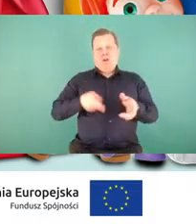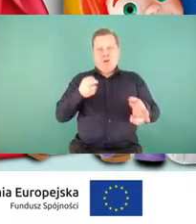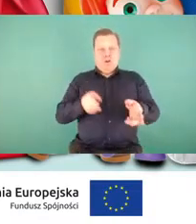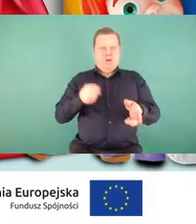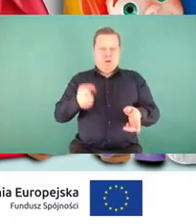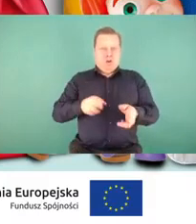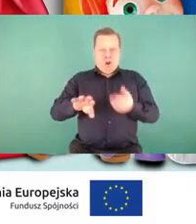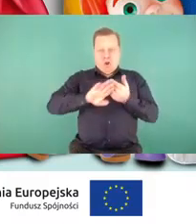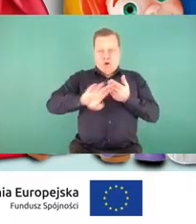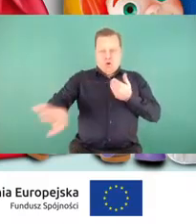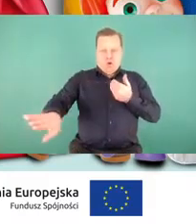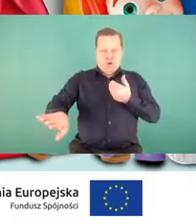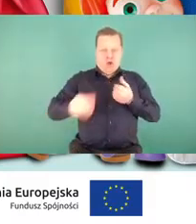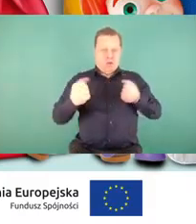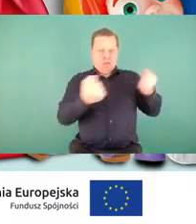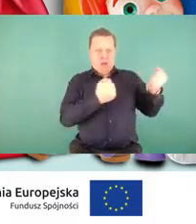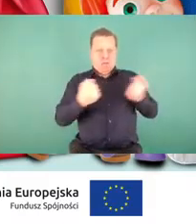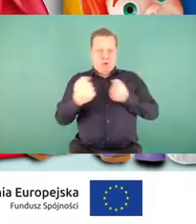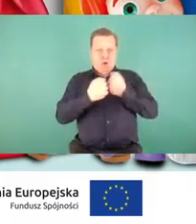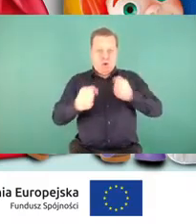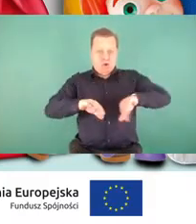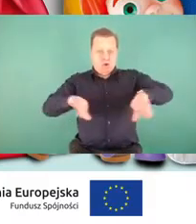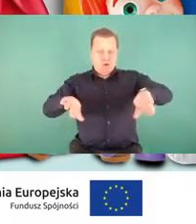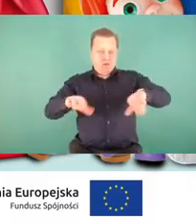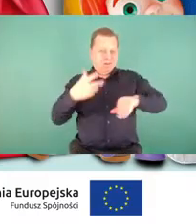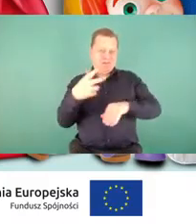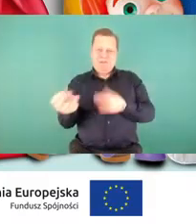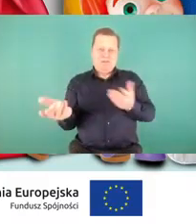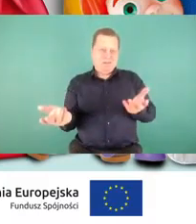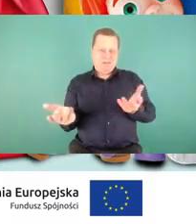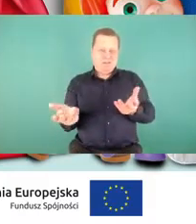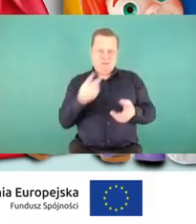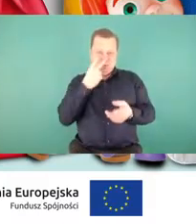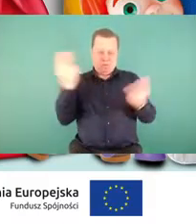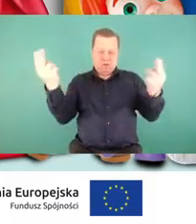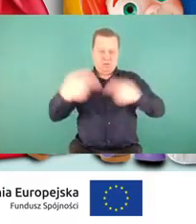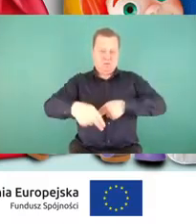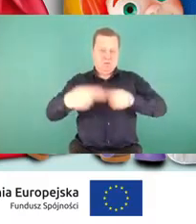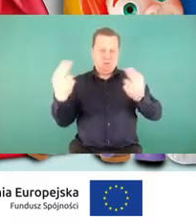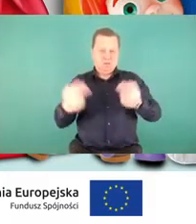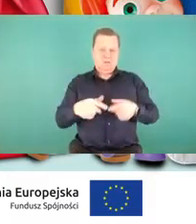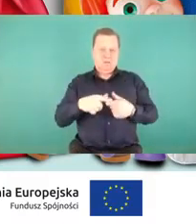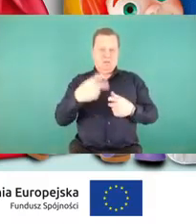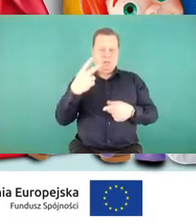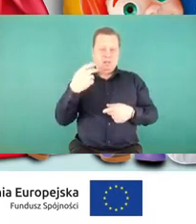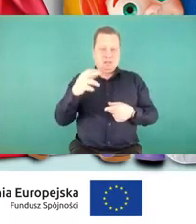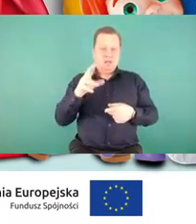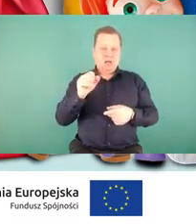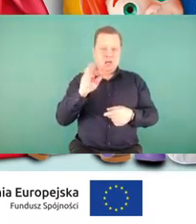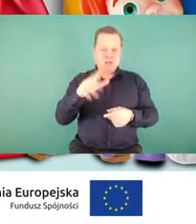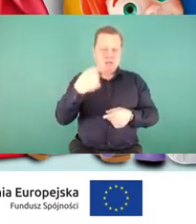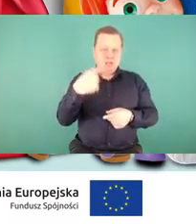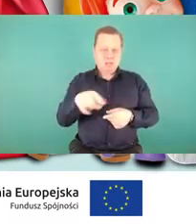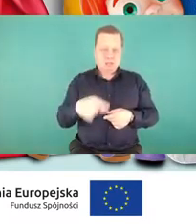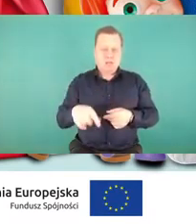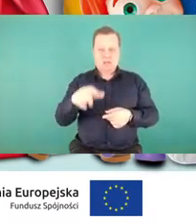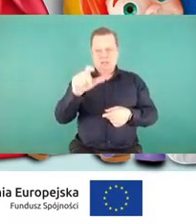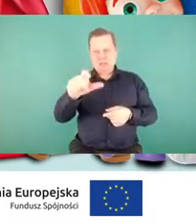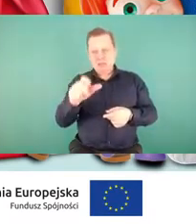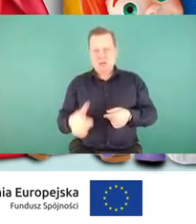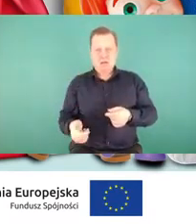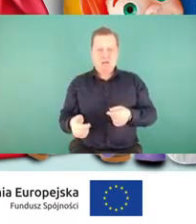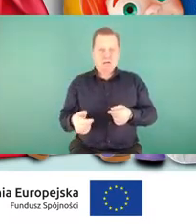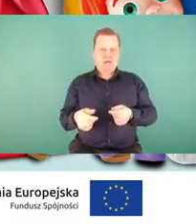oddzielnie wyłączone od ruchu drogowego. Chociażby przejazdy kolejowe kategorii D czy przejazdy kategorii C to również